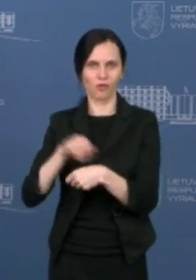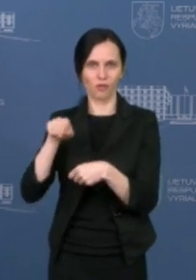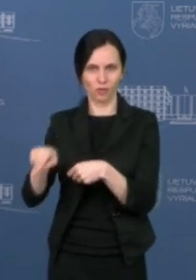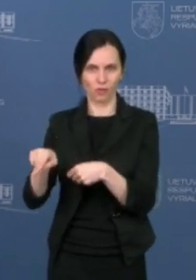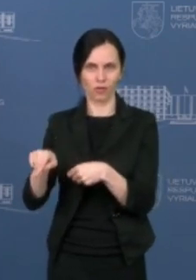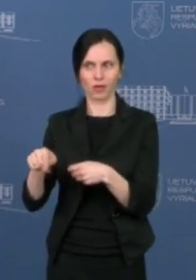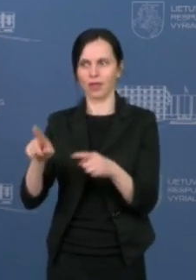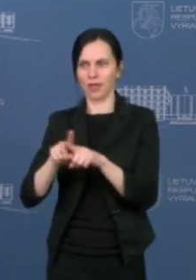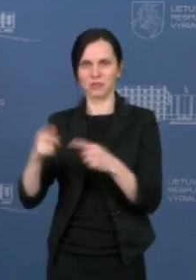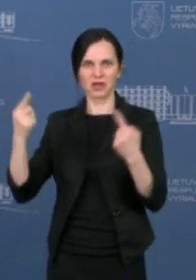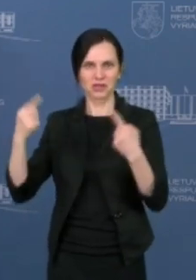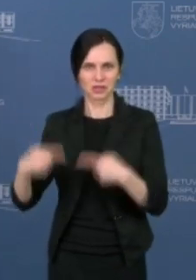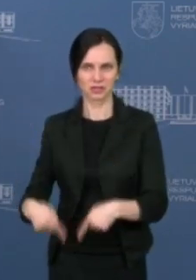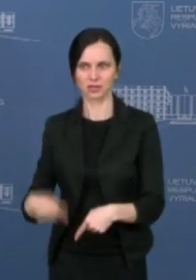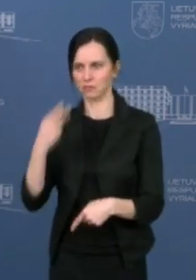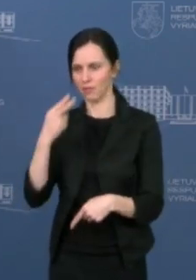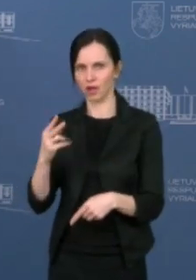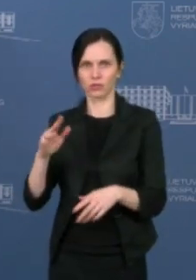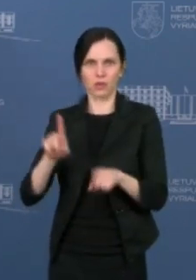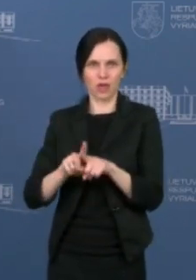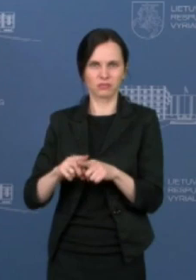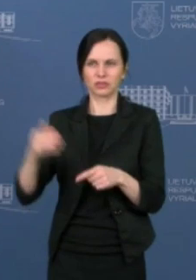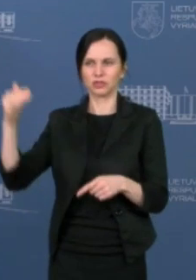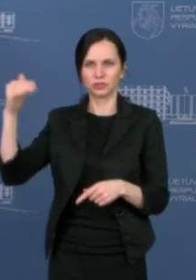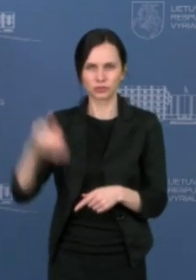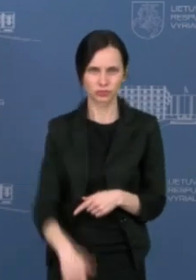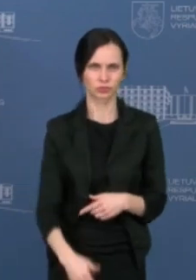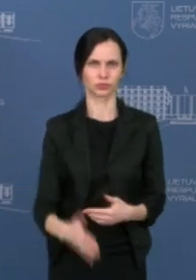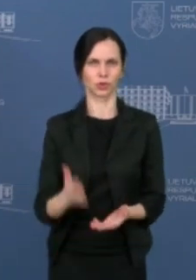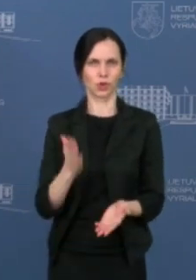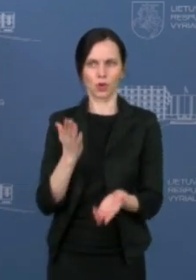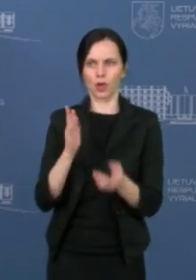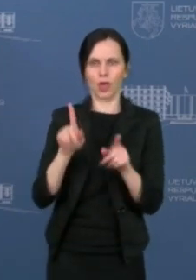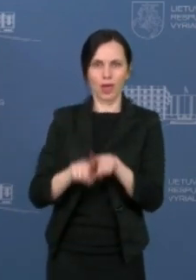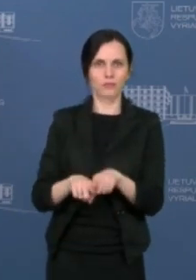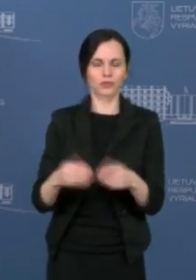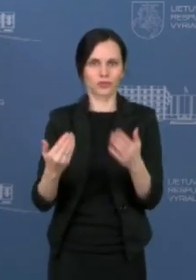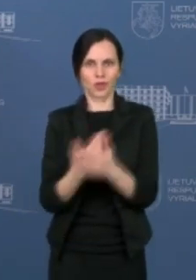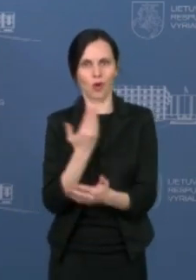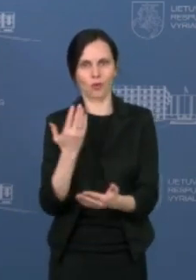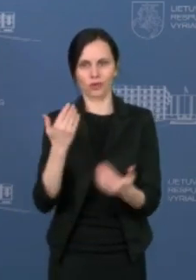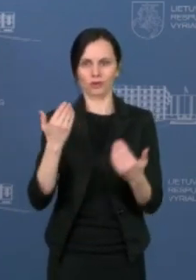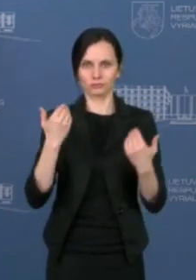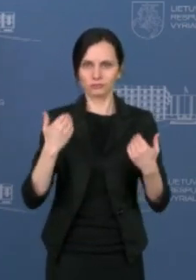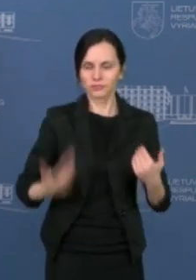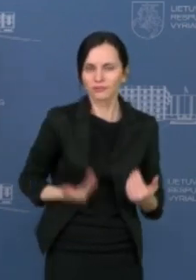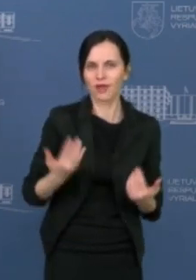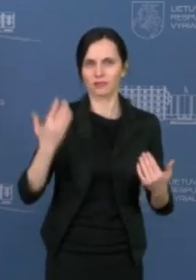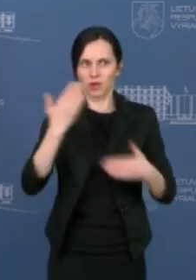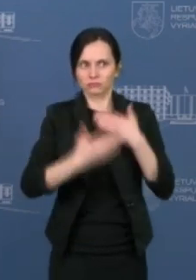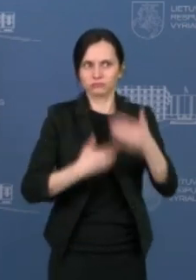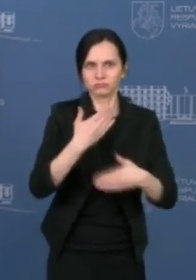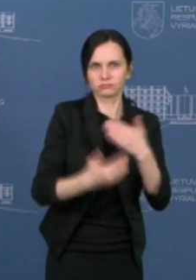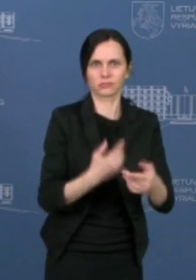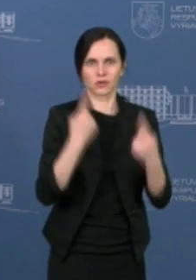tikėtina, kad mes turim reikalų nesu šiaip krize, o su tiesiog nauju gyvenimo būdu ateinančiu į mūsų